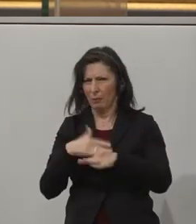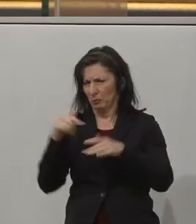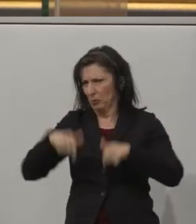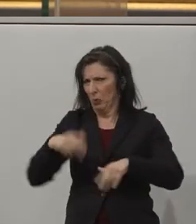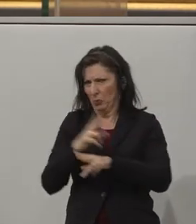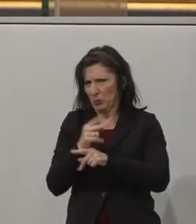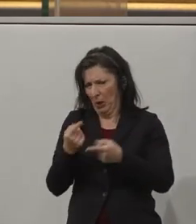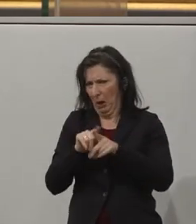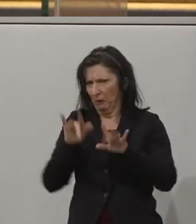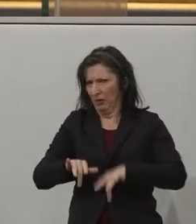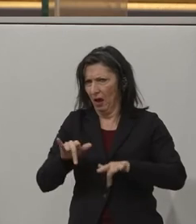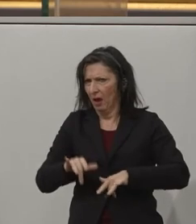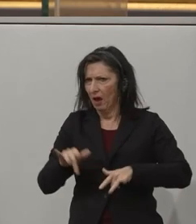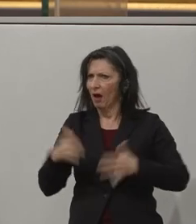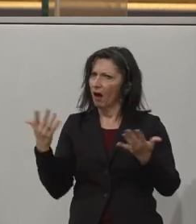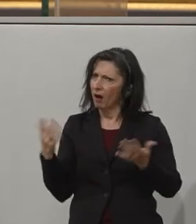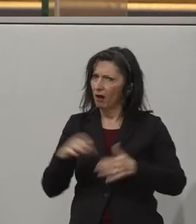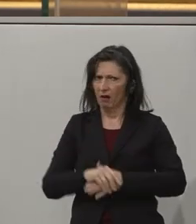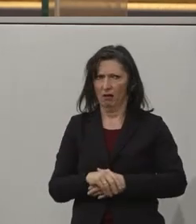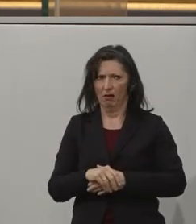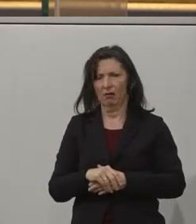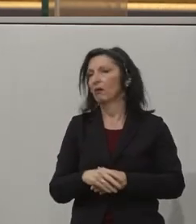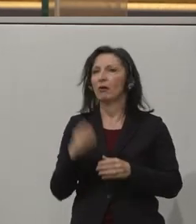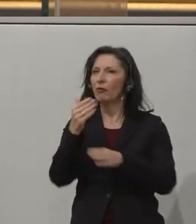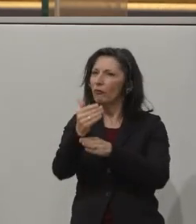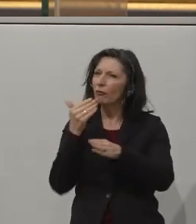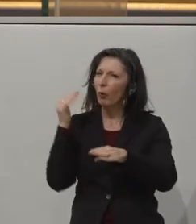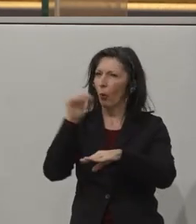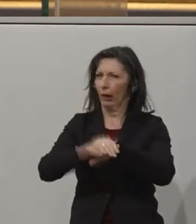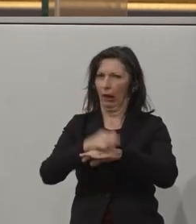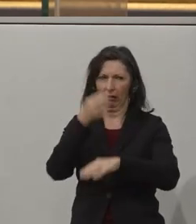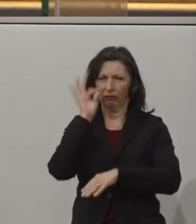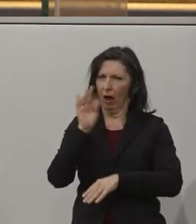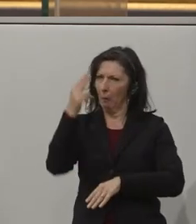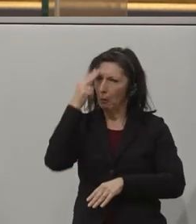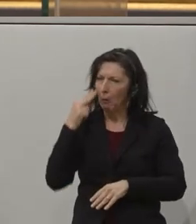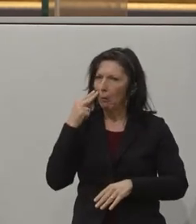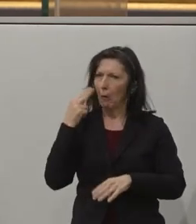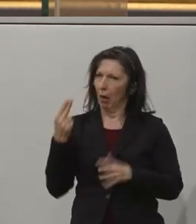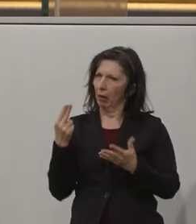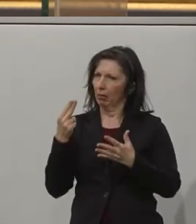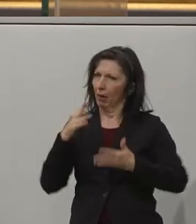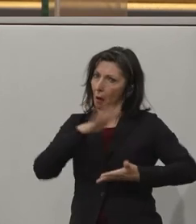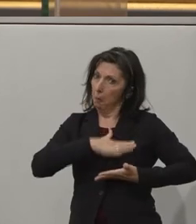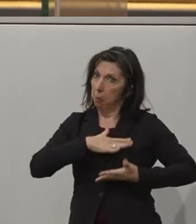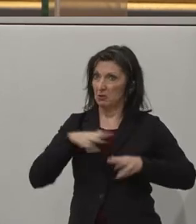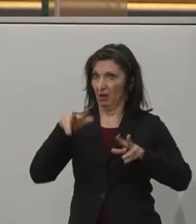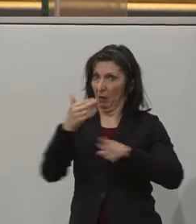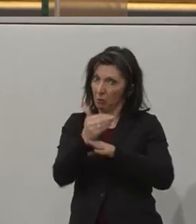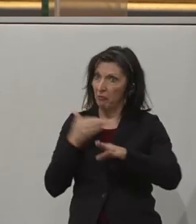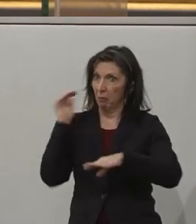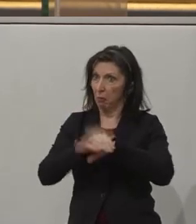mit eben der Brustkrebsfrüherkennung von blinden Frauen, die einfach da viel einen besseren Tastsinn haben, als